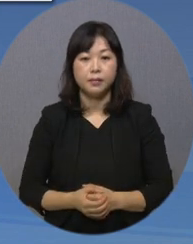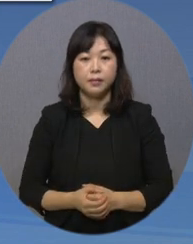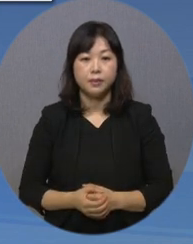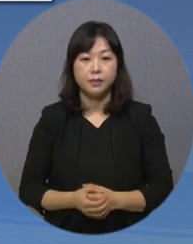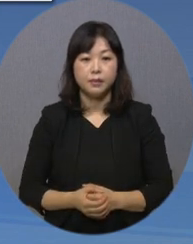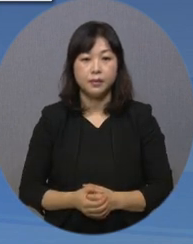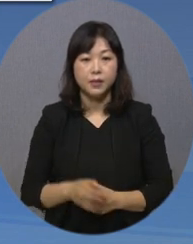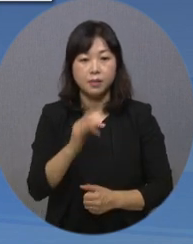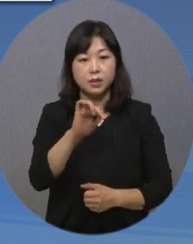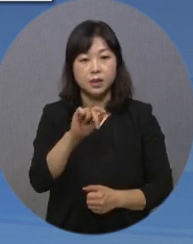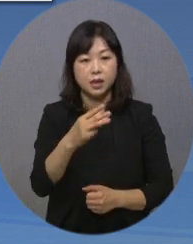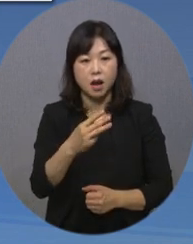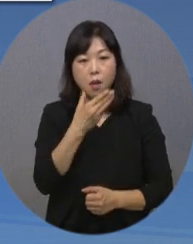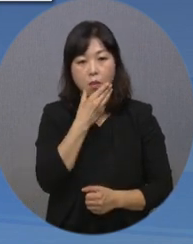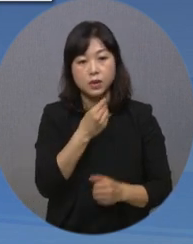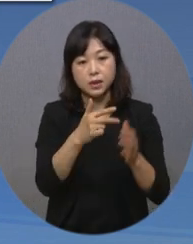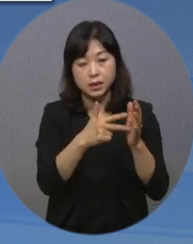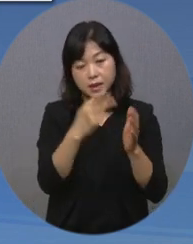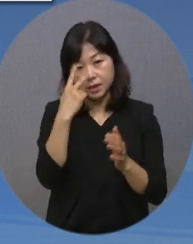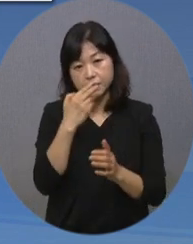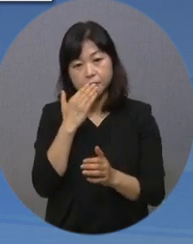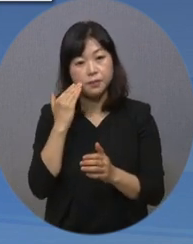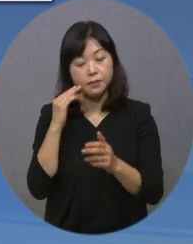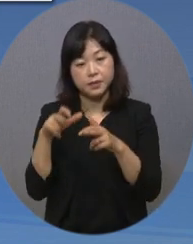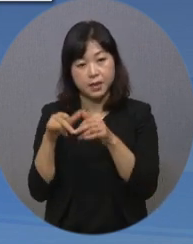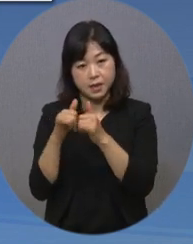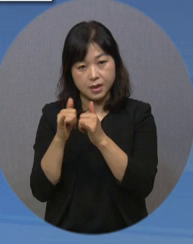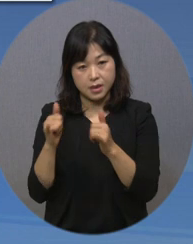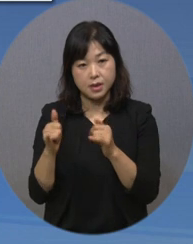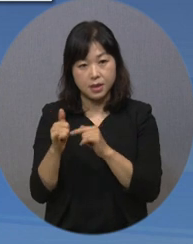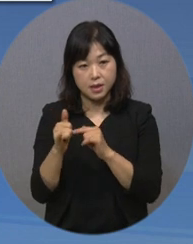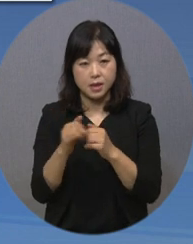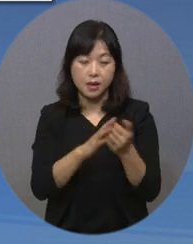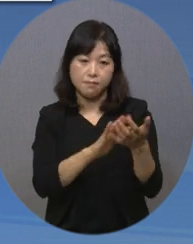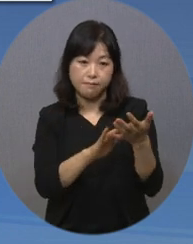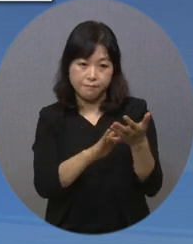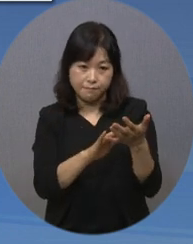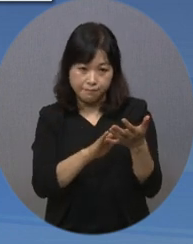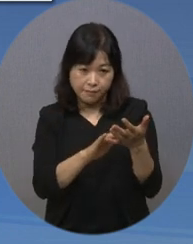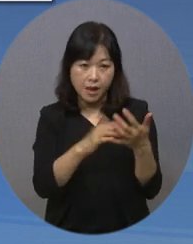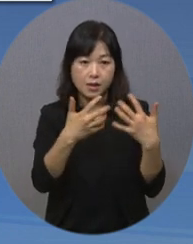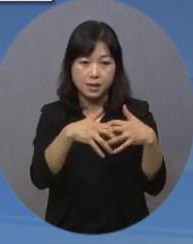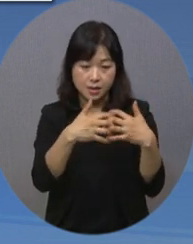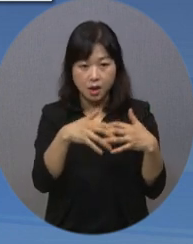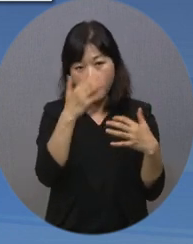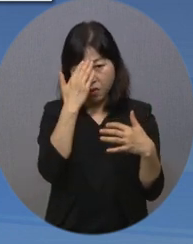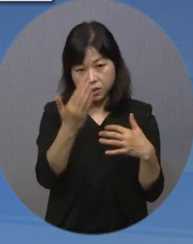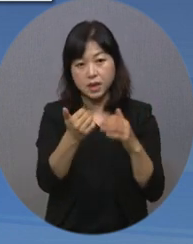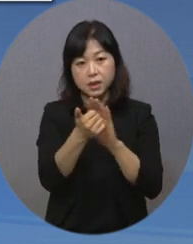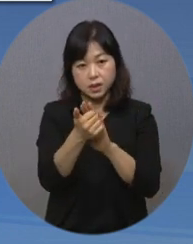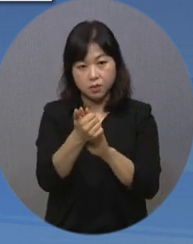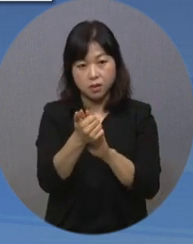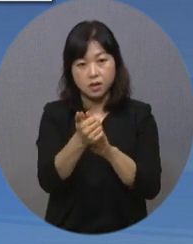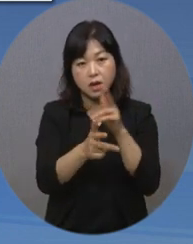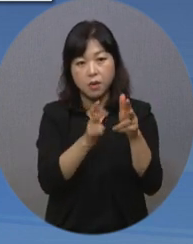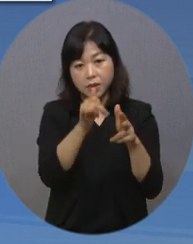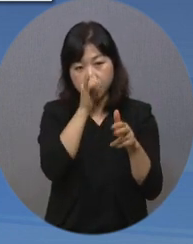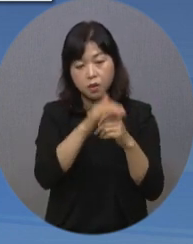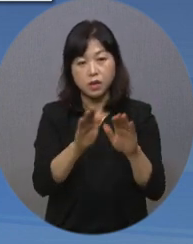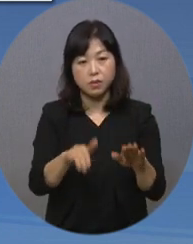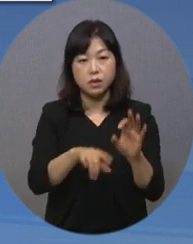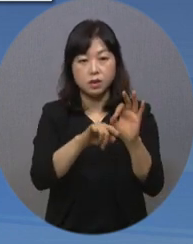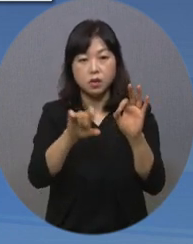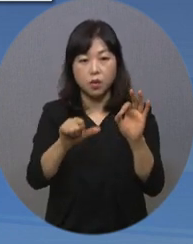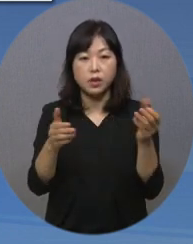미랄복지재단이 시청각장애인에게 점자정보단말기를 무상으로 지원하는 사업을 실시하고 오는 10월